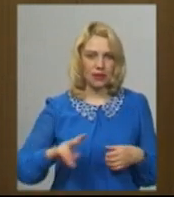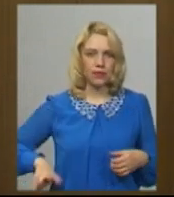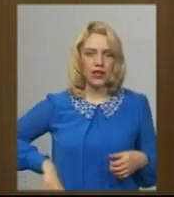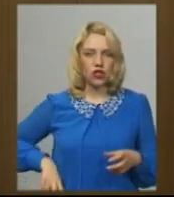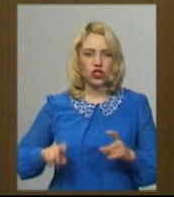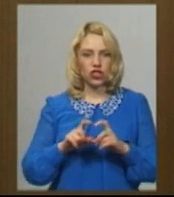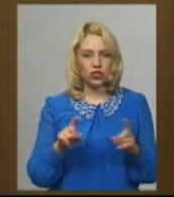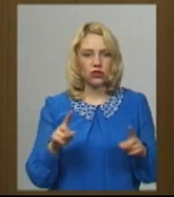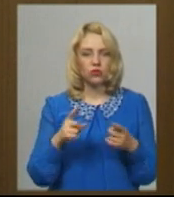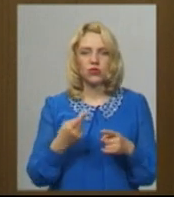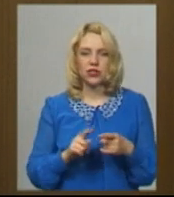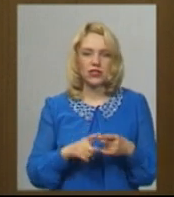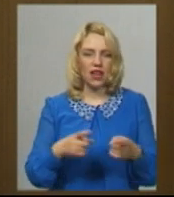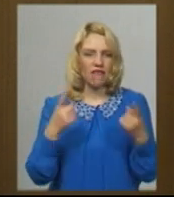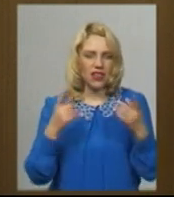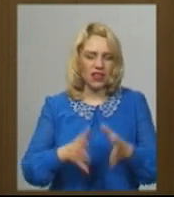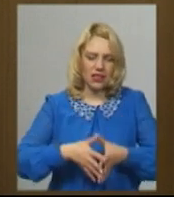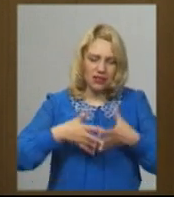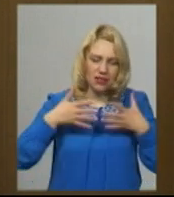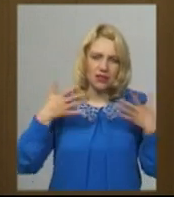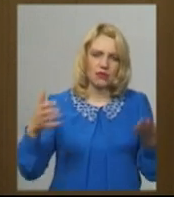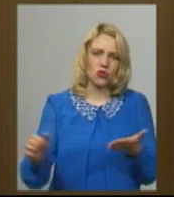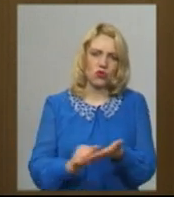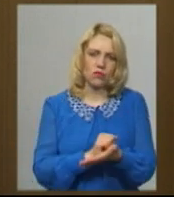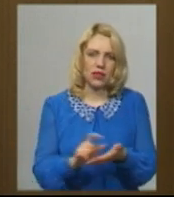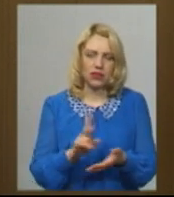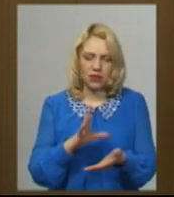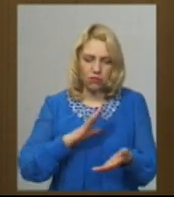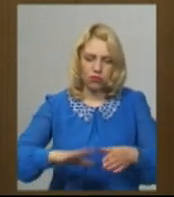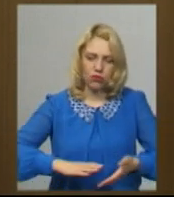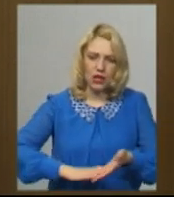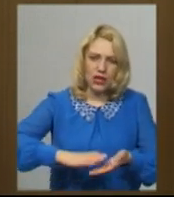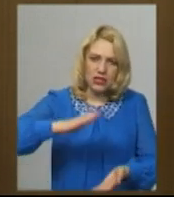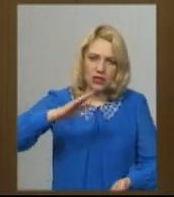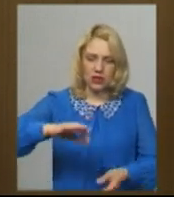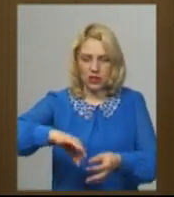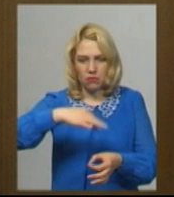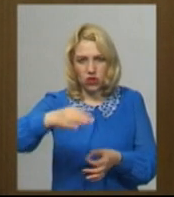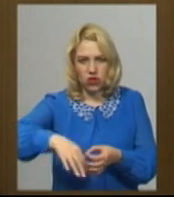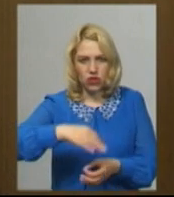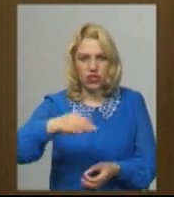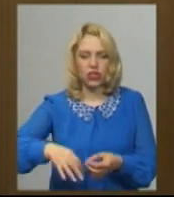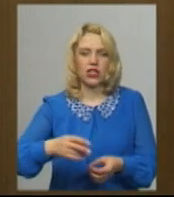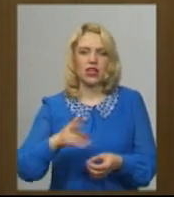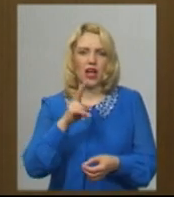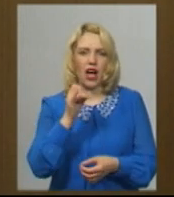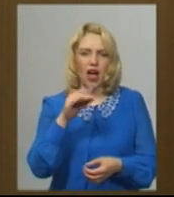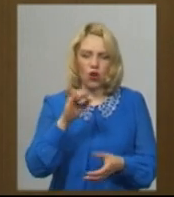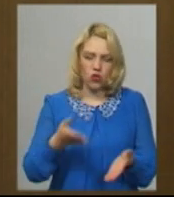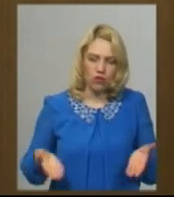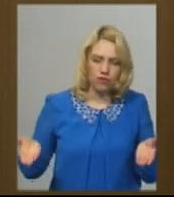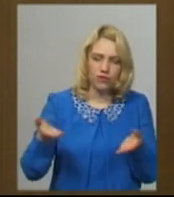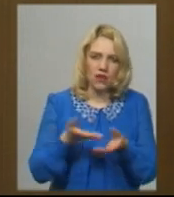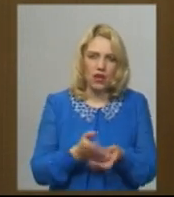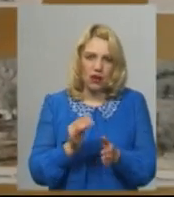шкіл, тому що це дуже великий масив документів, які потрібно було сформувати, підшити, скартонувати і покласти на